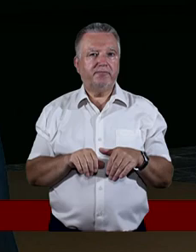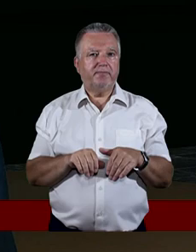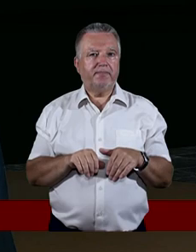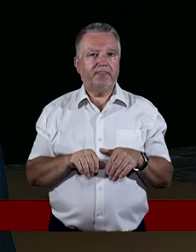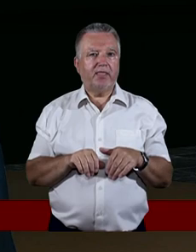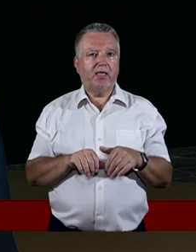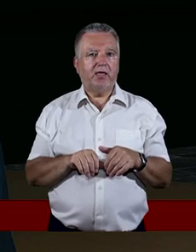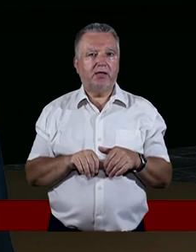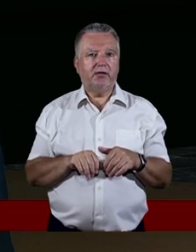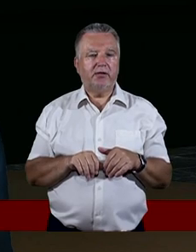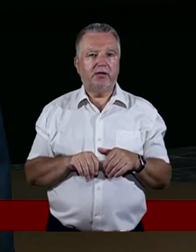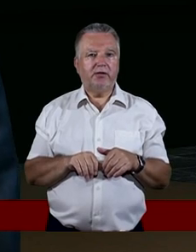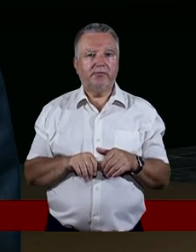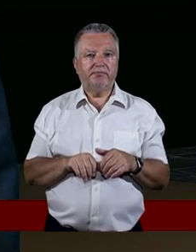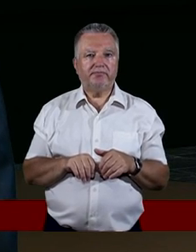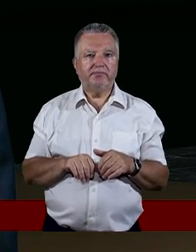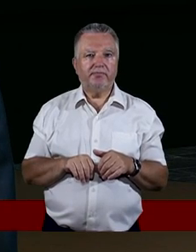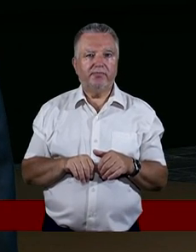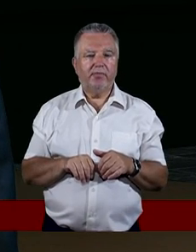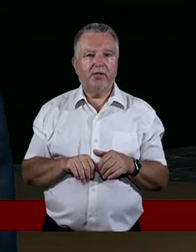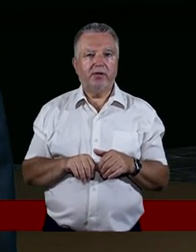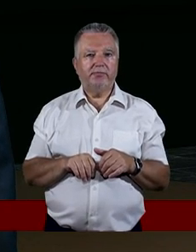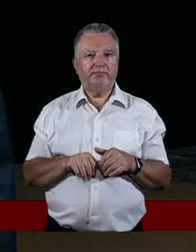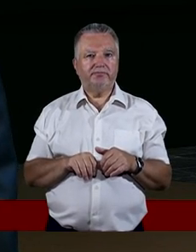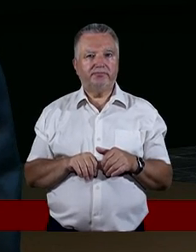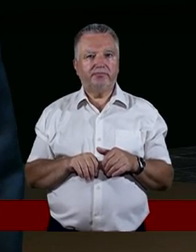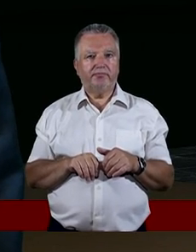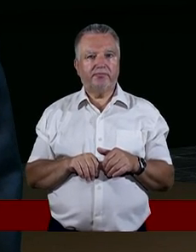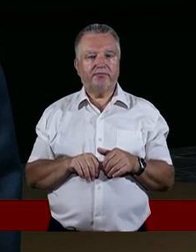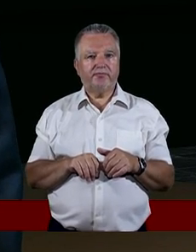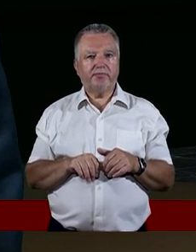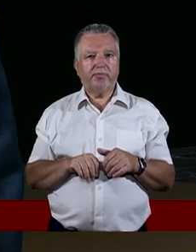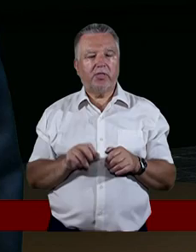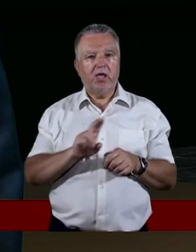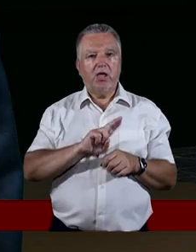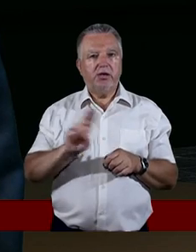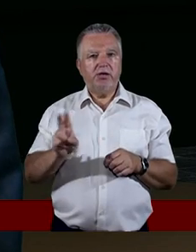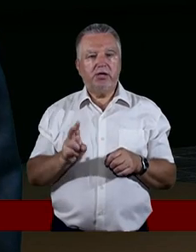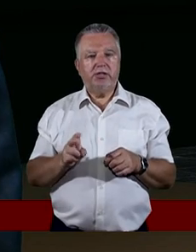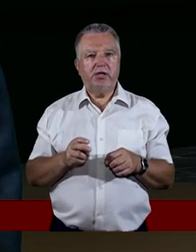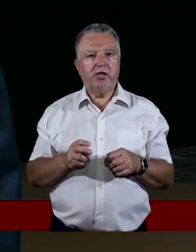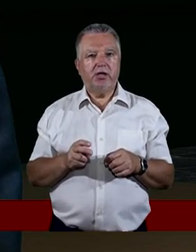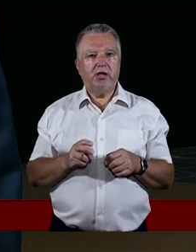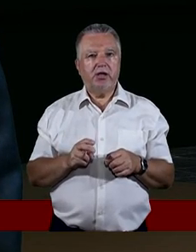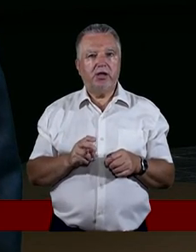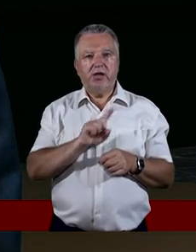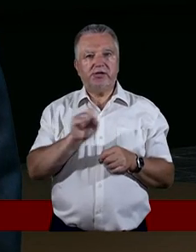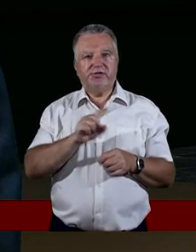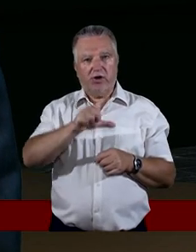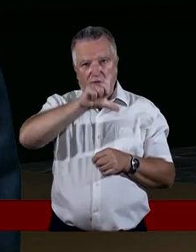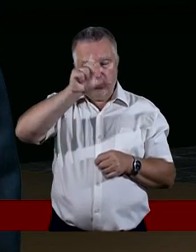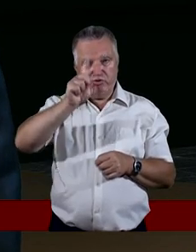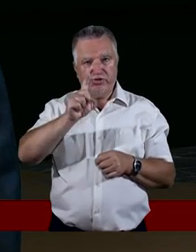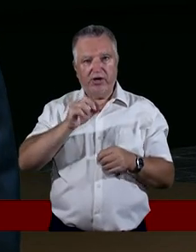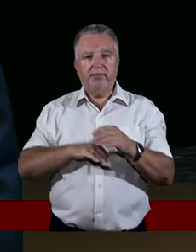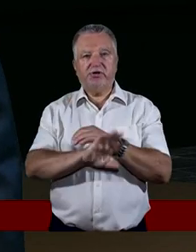z Jego przedstawicieli, z Jego ambasadorów tu na ziemi nie chce się ruszyć, żeby pomóc, żeby coś zrobić w tym